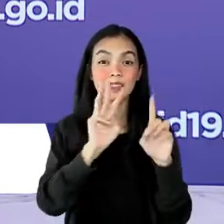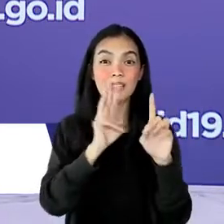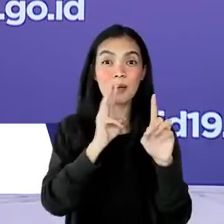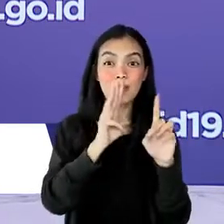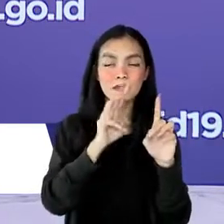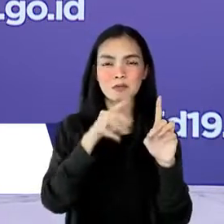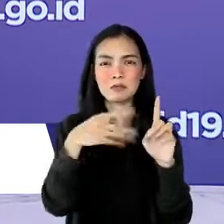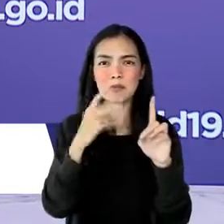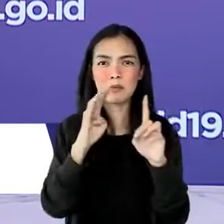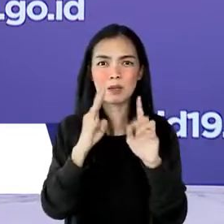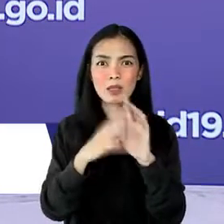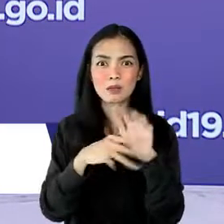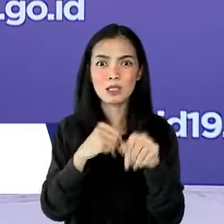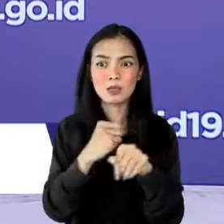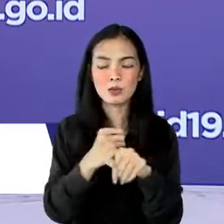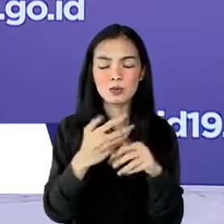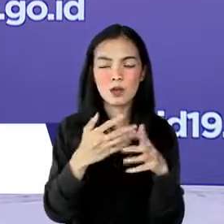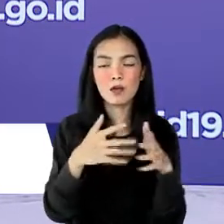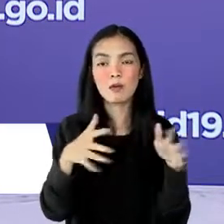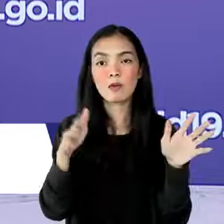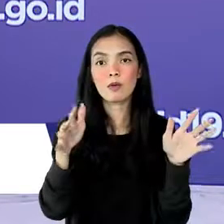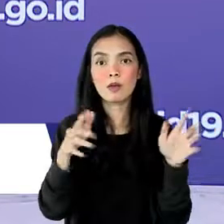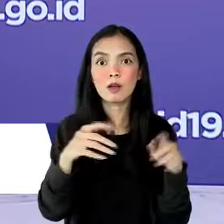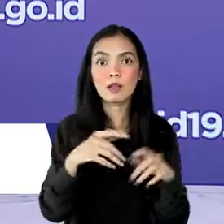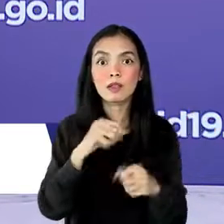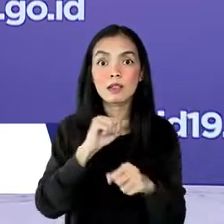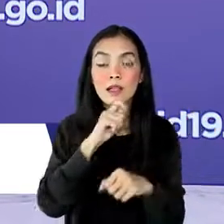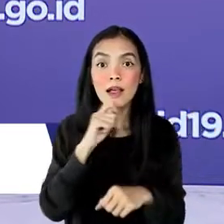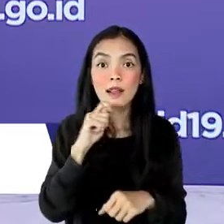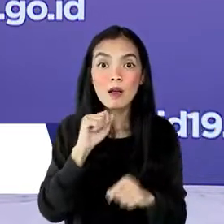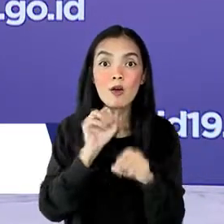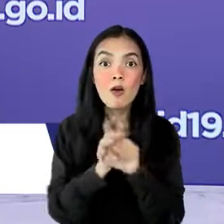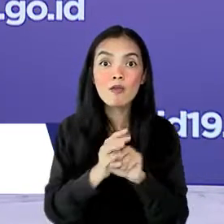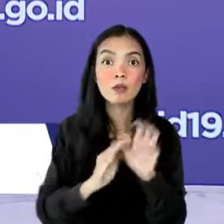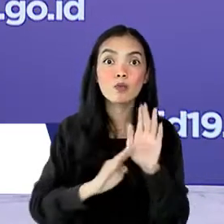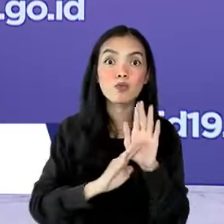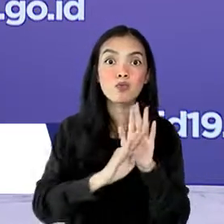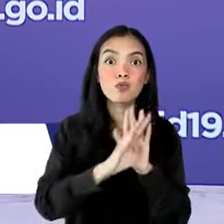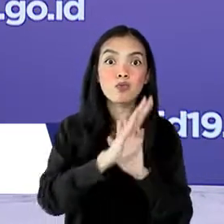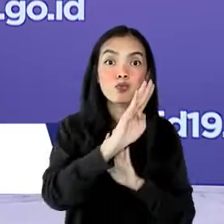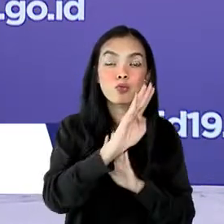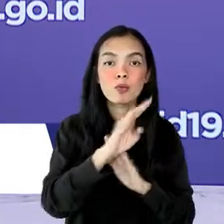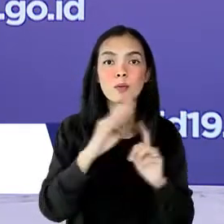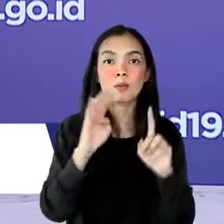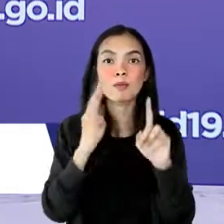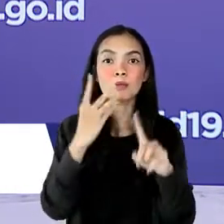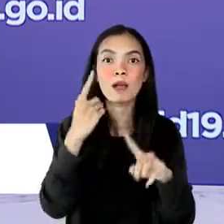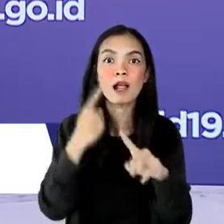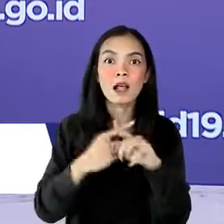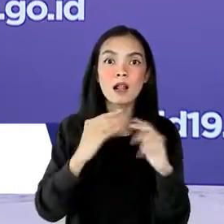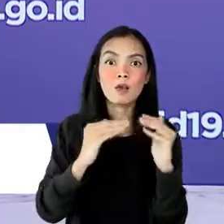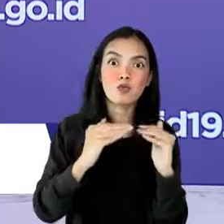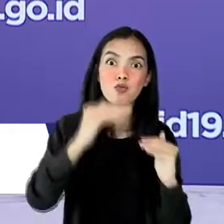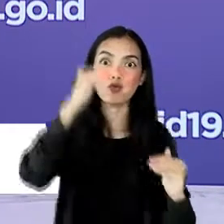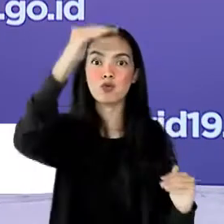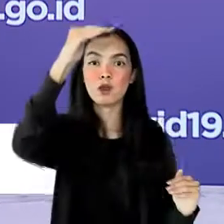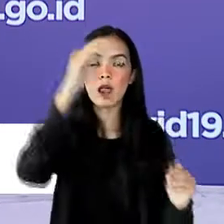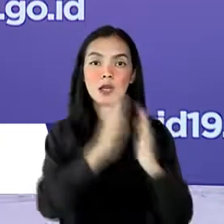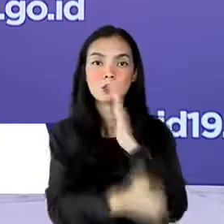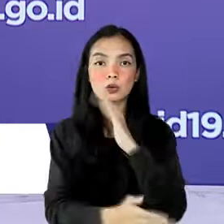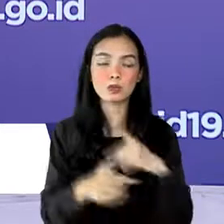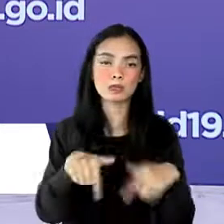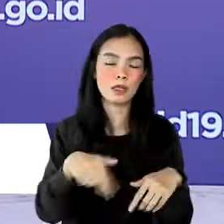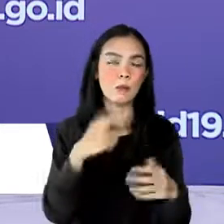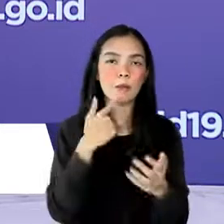kembali meningkat hingga 14 kali lipat. Hal ini perlu menjadi refleksi penting pada pengetatan yang